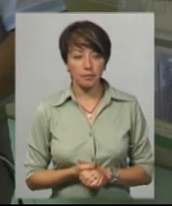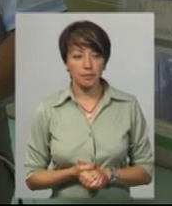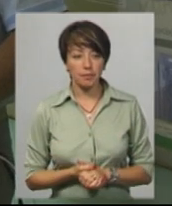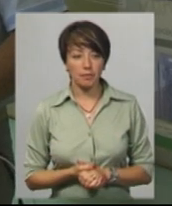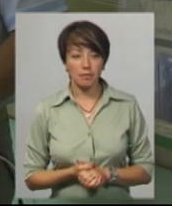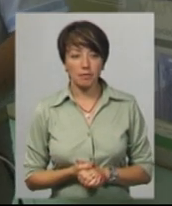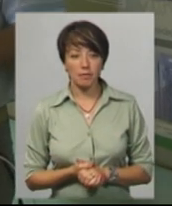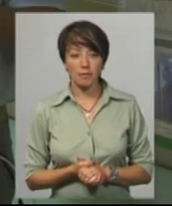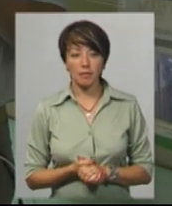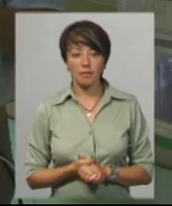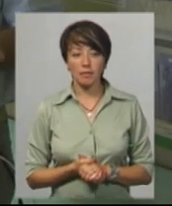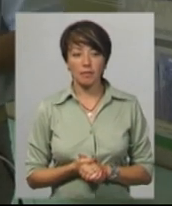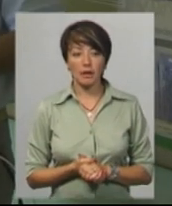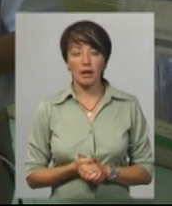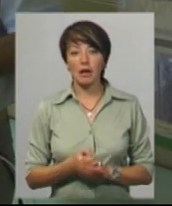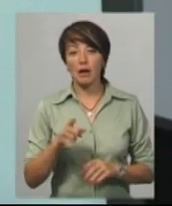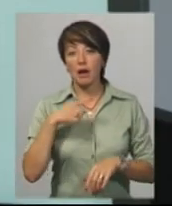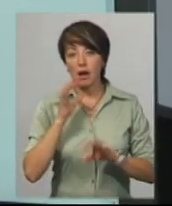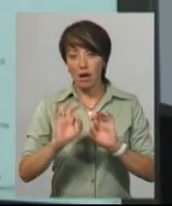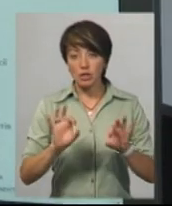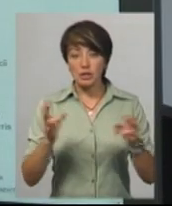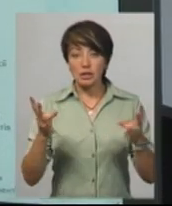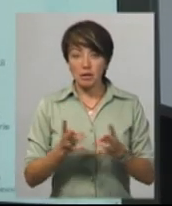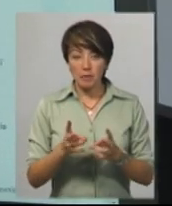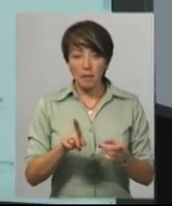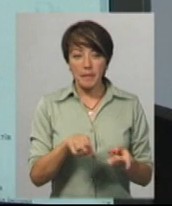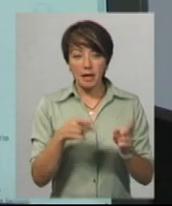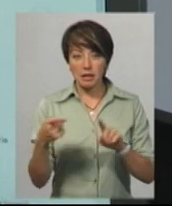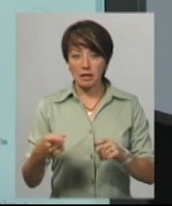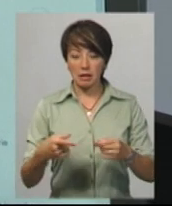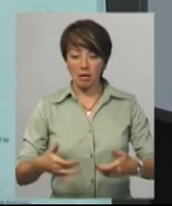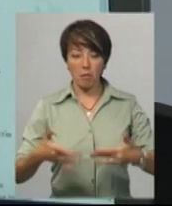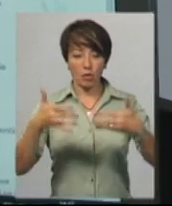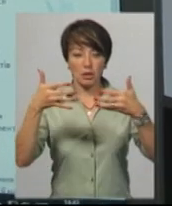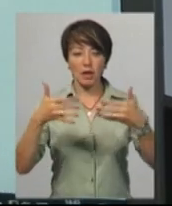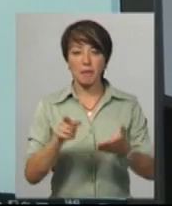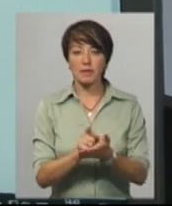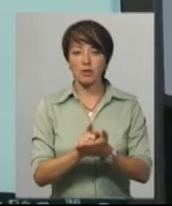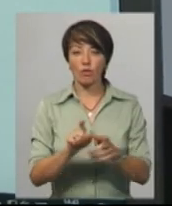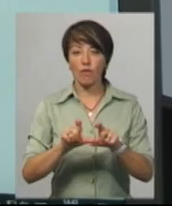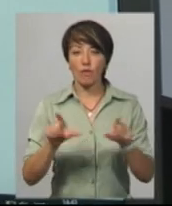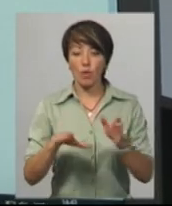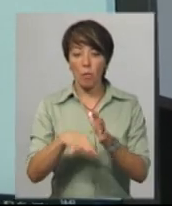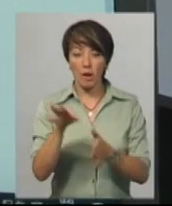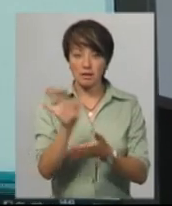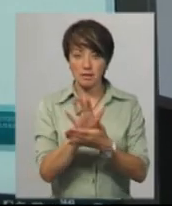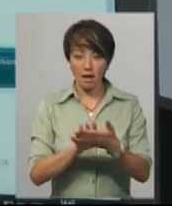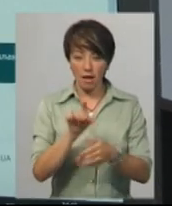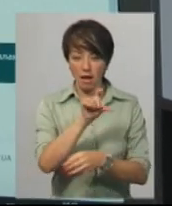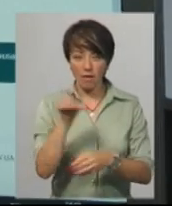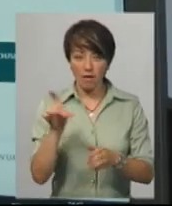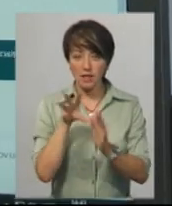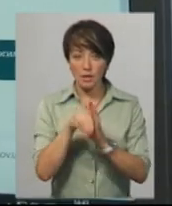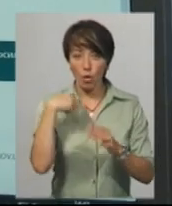пенсійного фонду області Віктор Глухов. Каже, для цього необхідно перейти на портал пенсійного фонду, обрати заяву на призначення пенсії, ввести